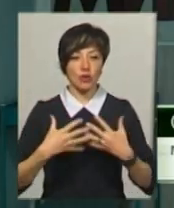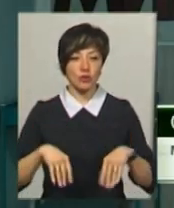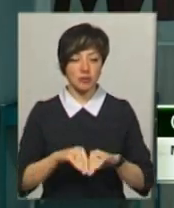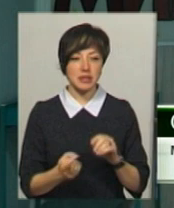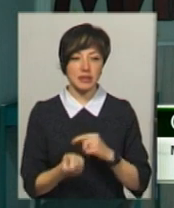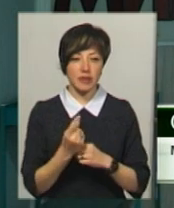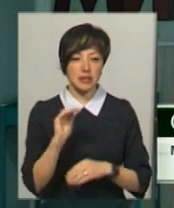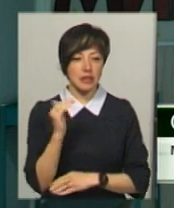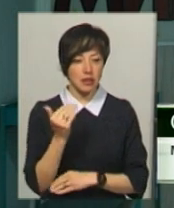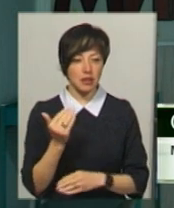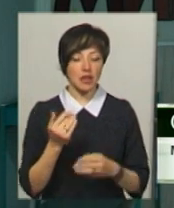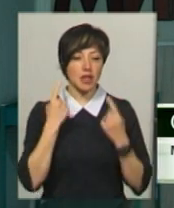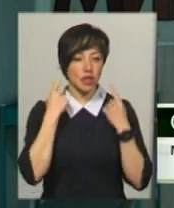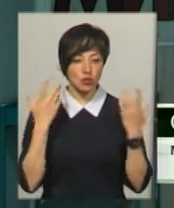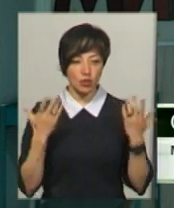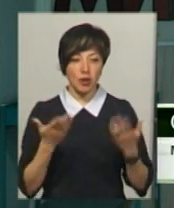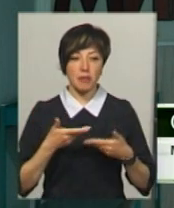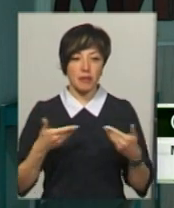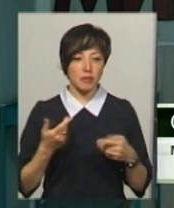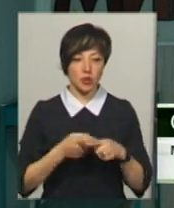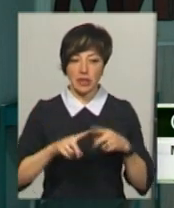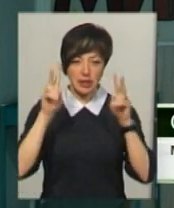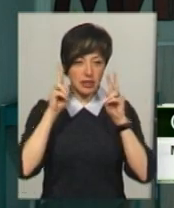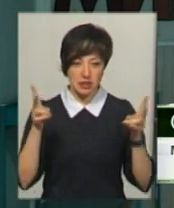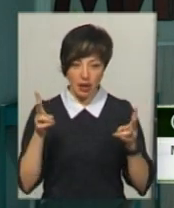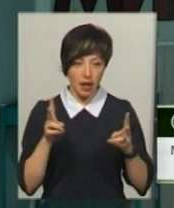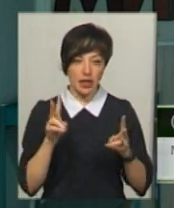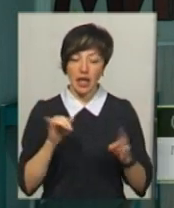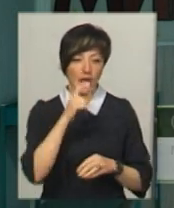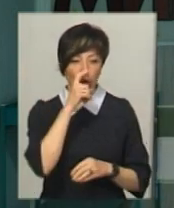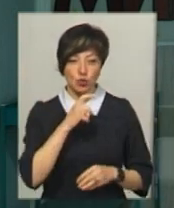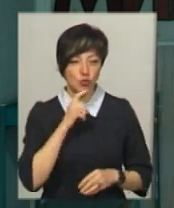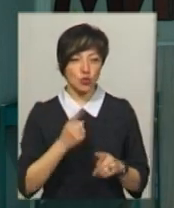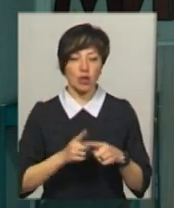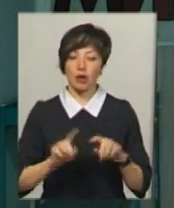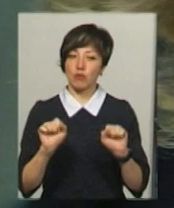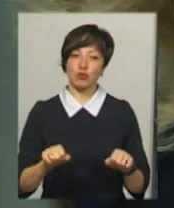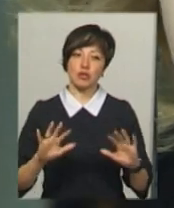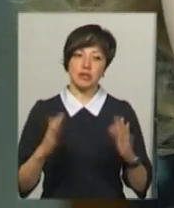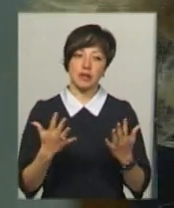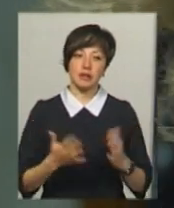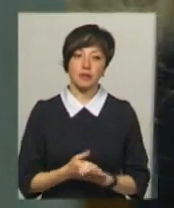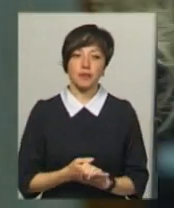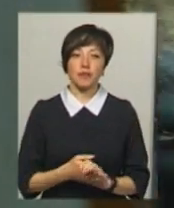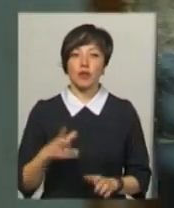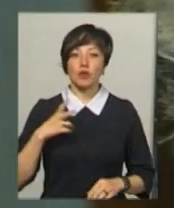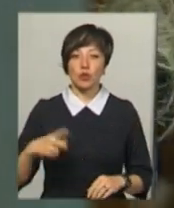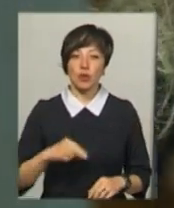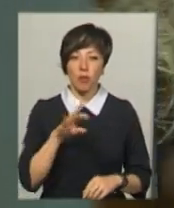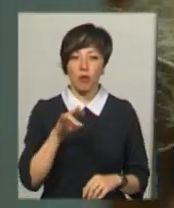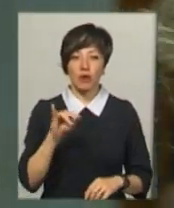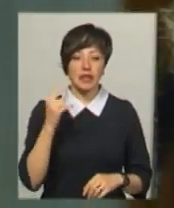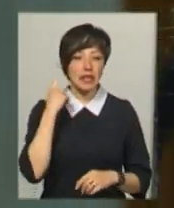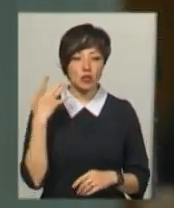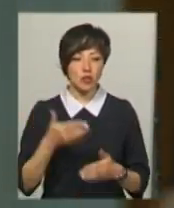з'явилася дитина, яка не чула, і ми про це не знали, і не розуміли, що таке може статися. Те, що дочка Поліна, каже Олена,